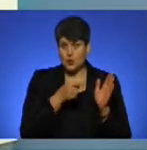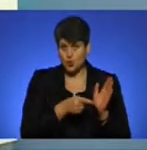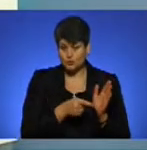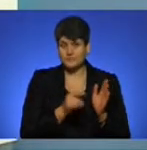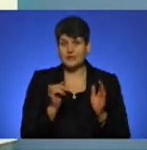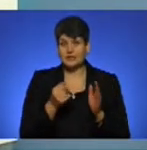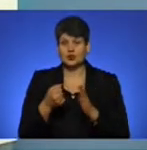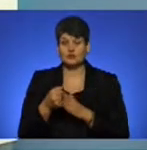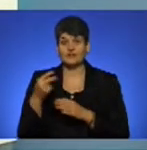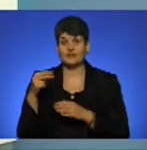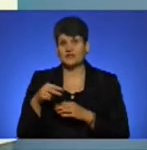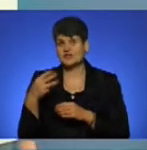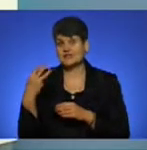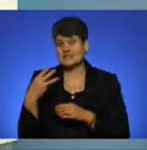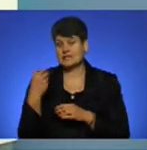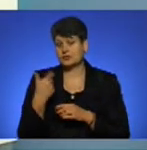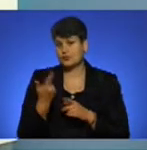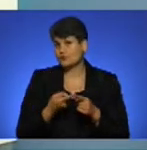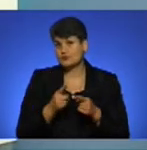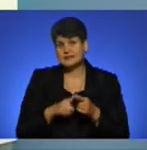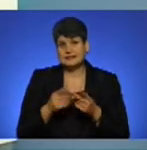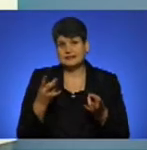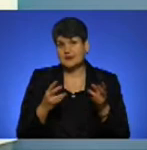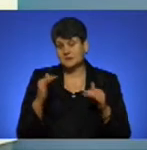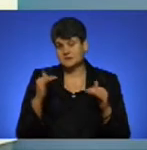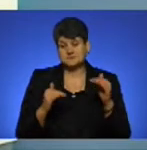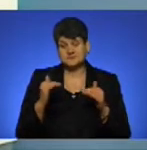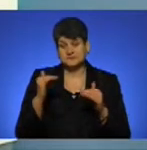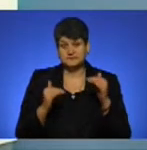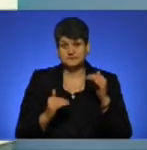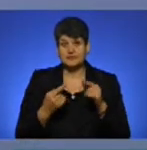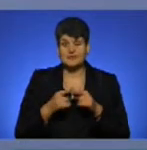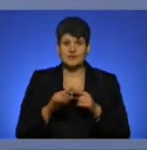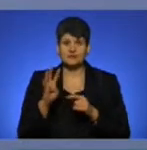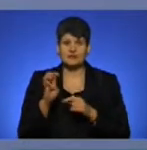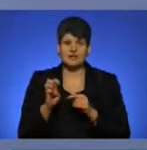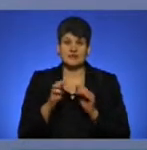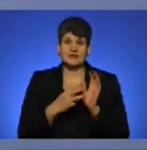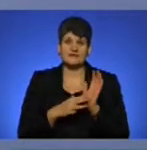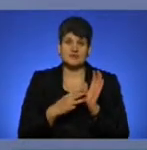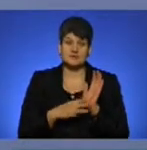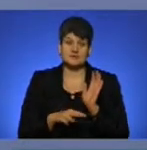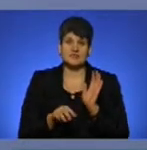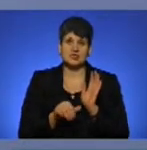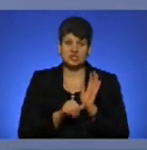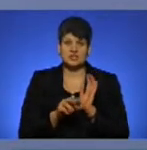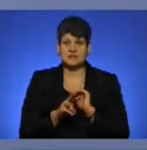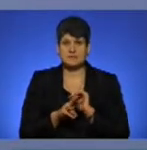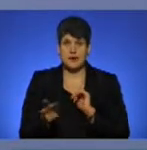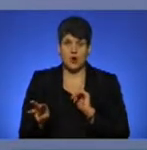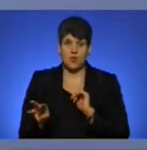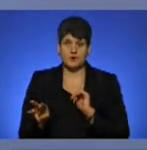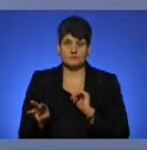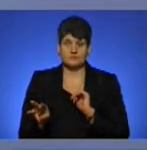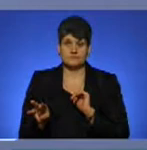2030 року це ще потрібно буде індексувати, то це 486 мільйонів, якщо я не помиляюся.